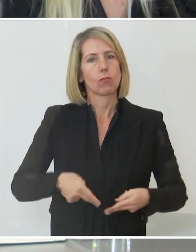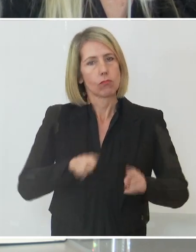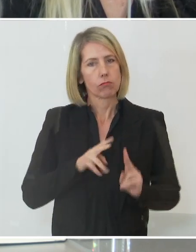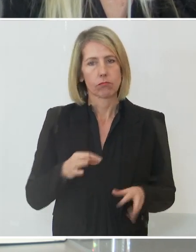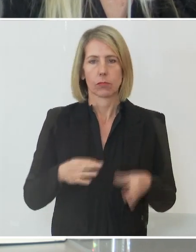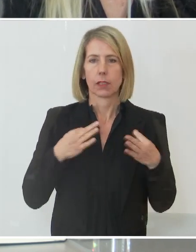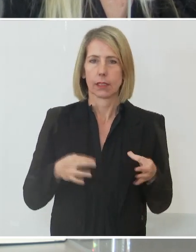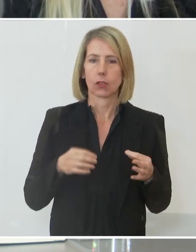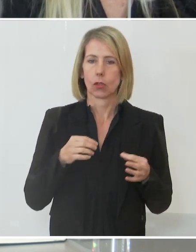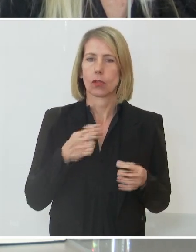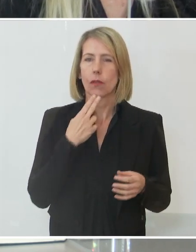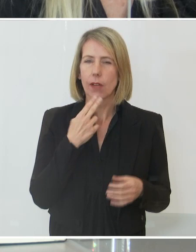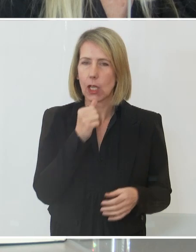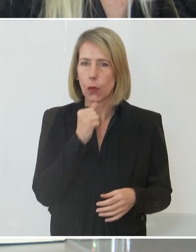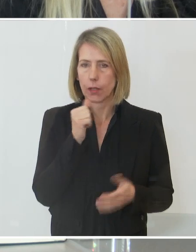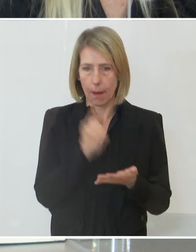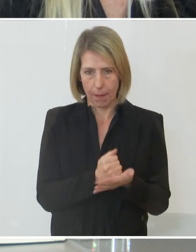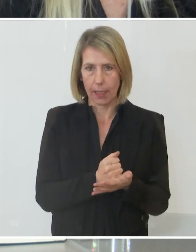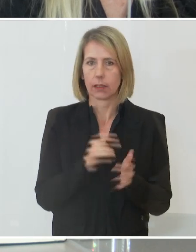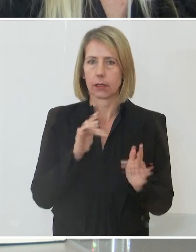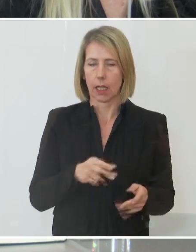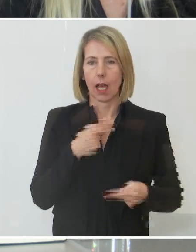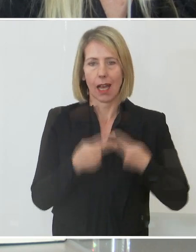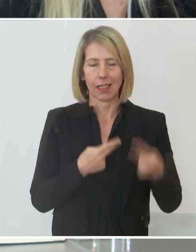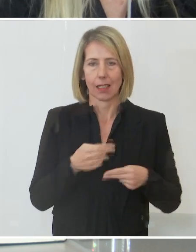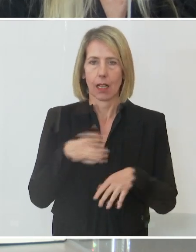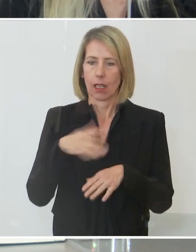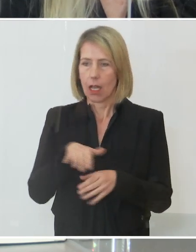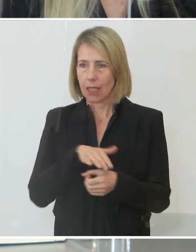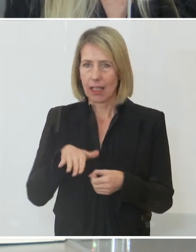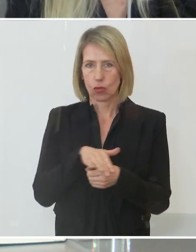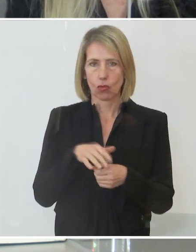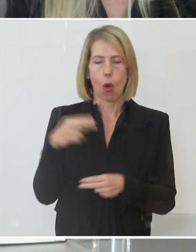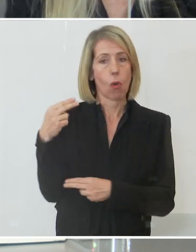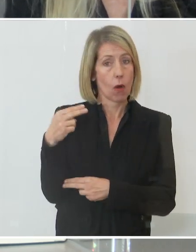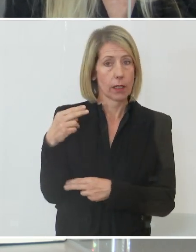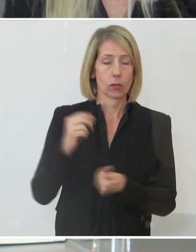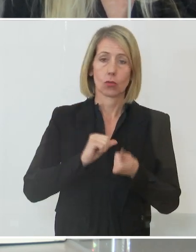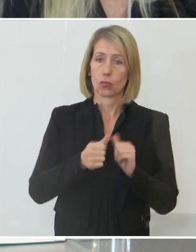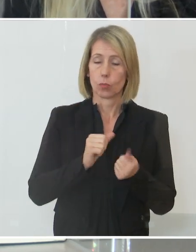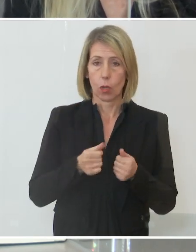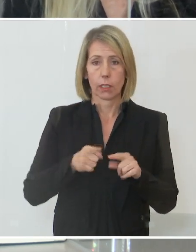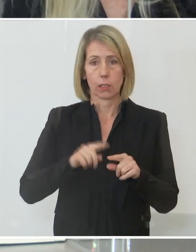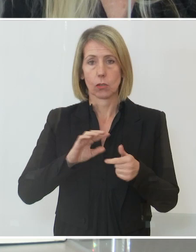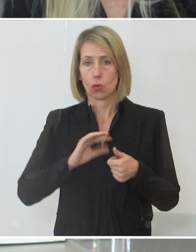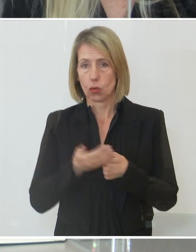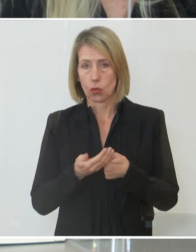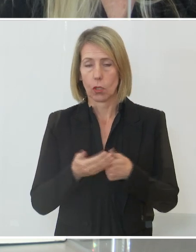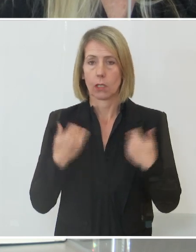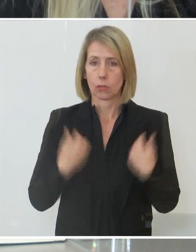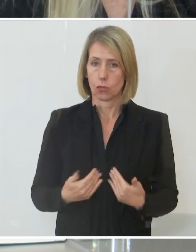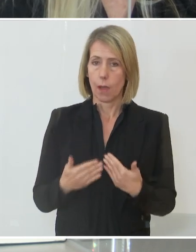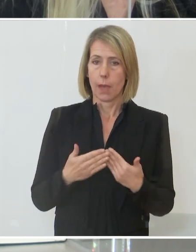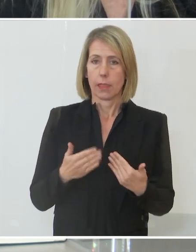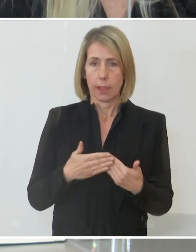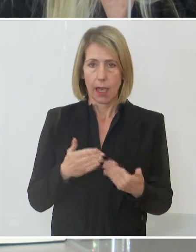nen Pass haben, dass der Handel, Gastro, Hotels, Sport und Kultur und körpernahe Dienstleistungen